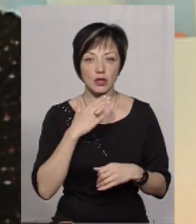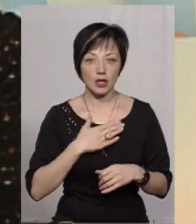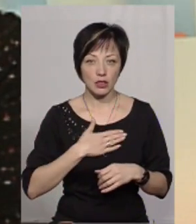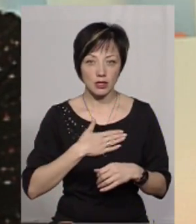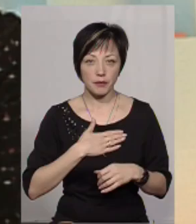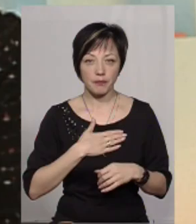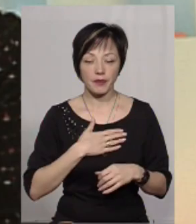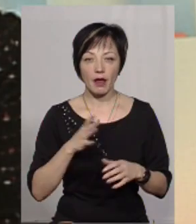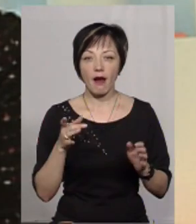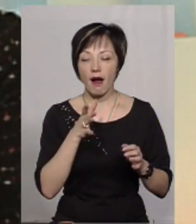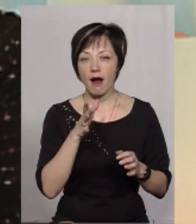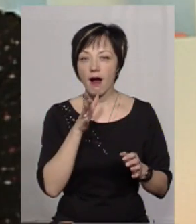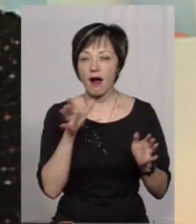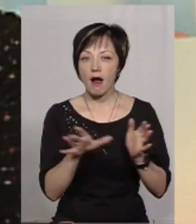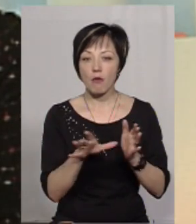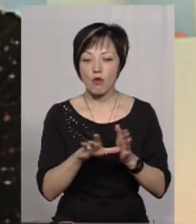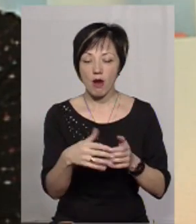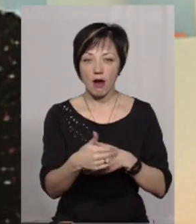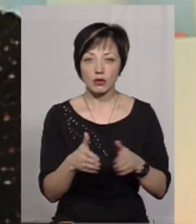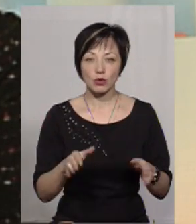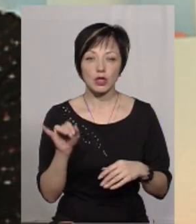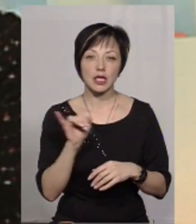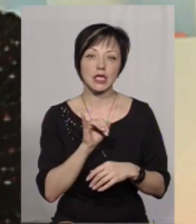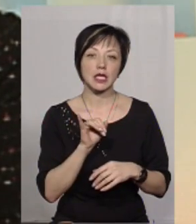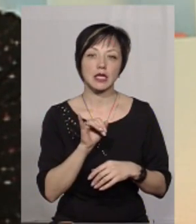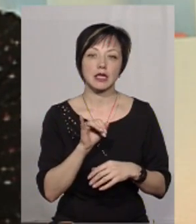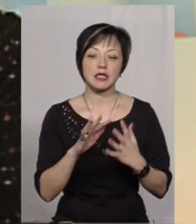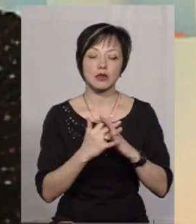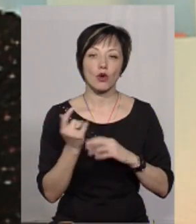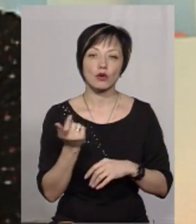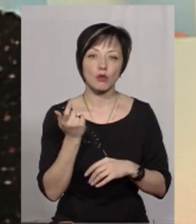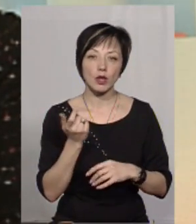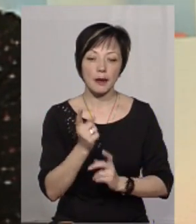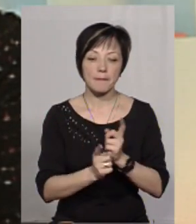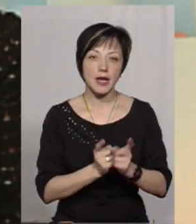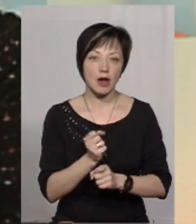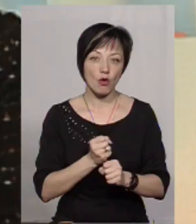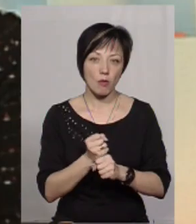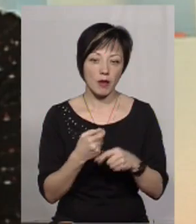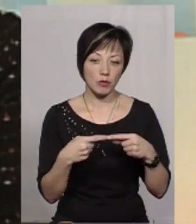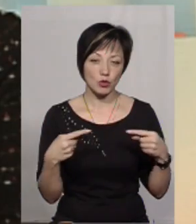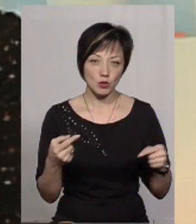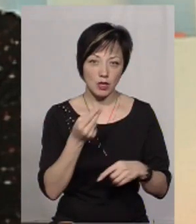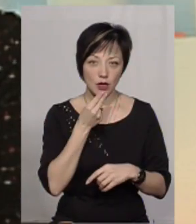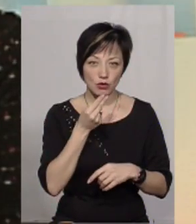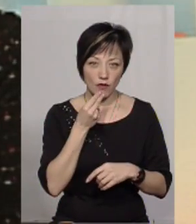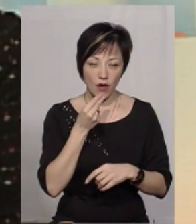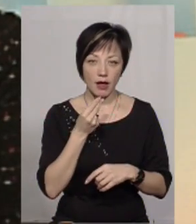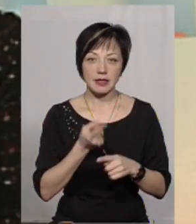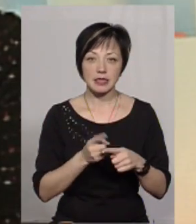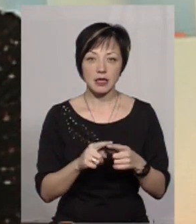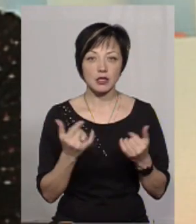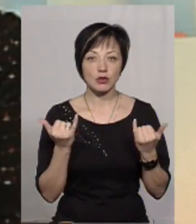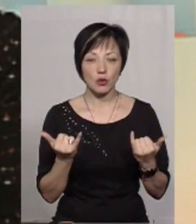акумулятори, звичайно, сьогодні це і сільськогосподарська перероблена продукція, це харчова продукція,